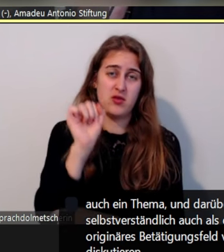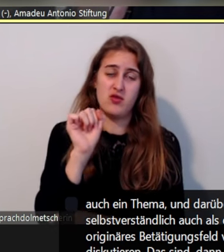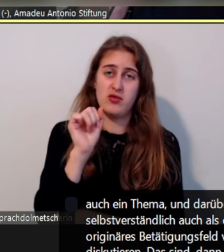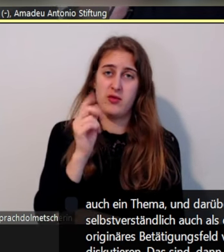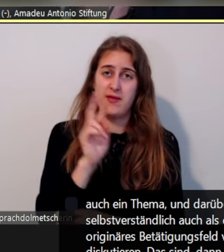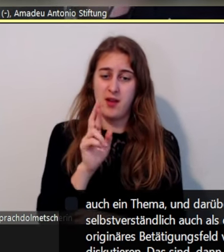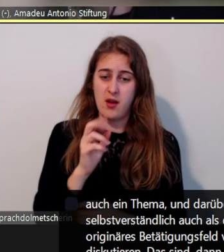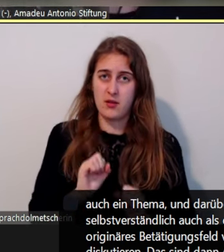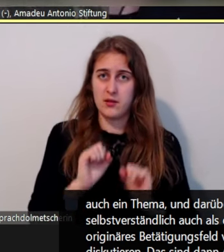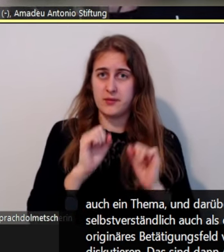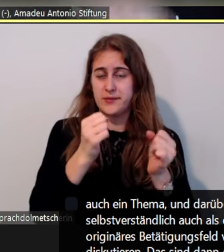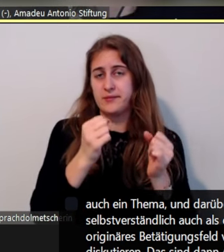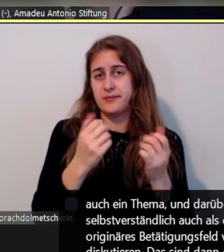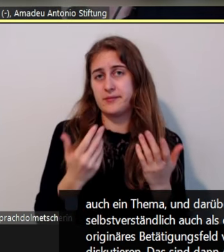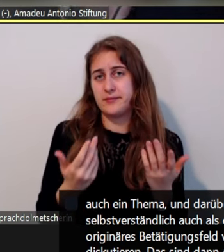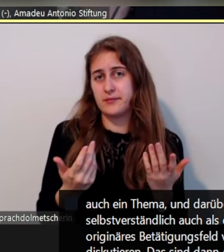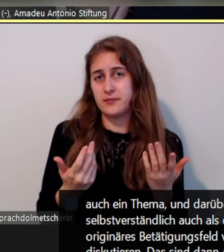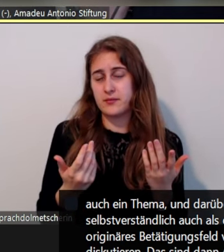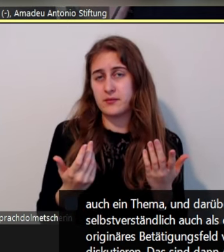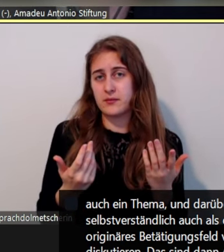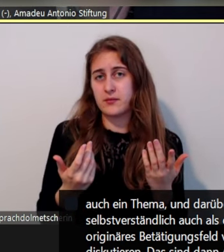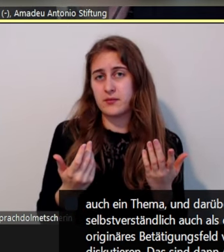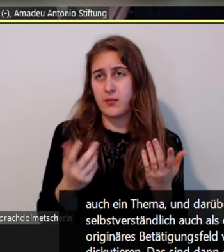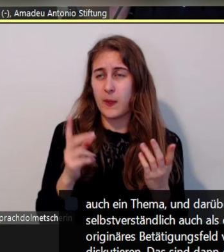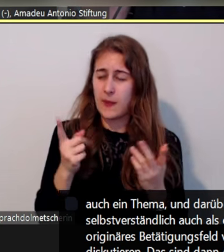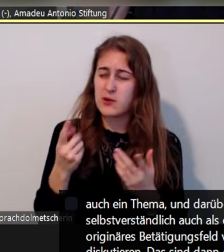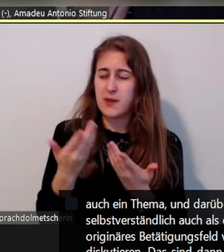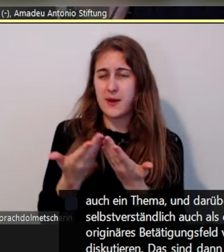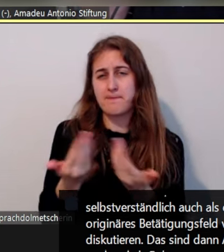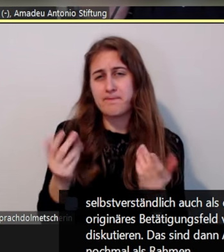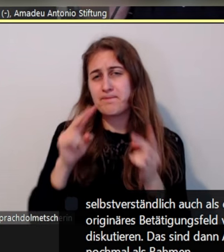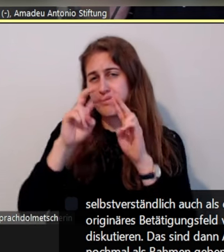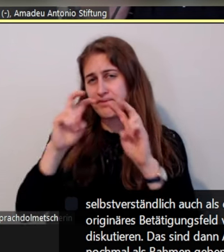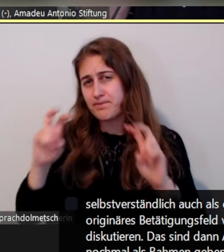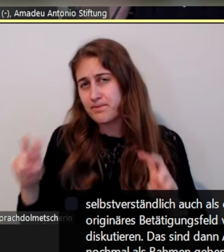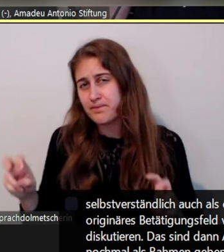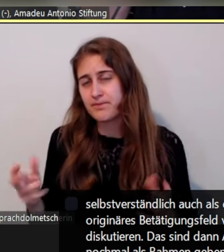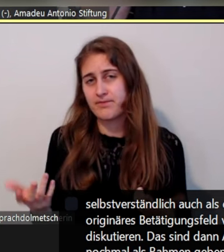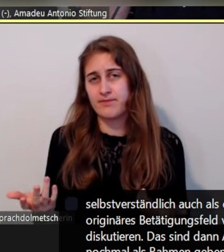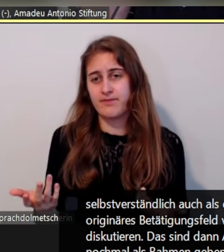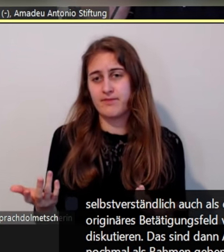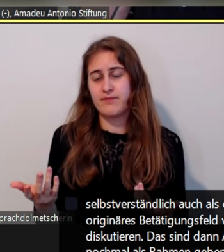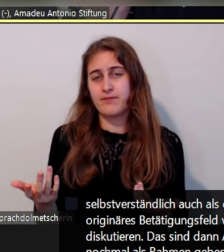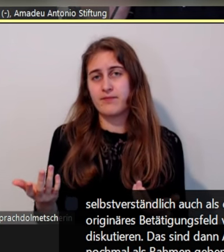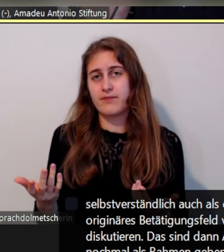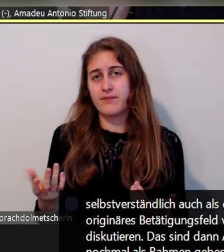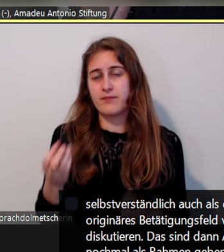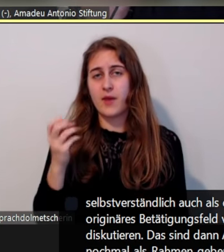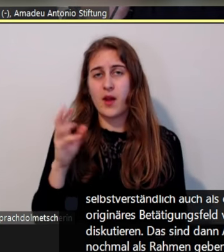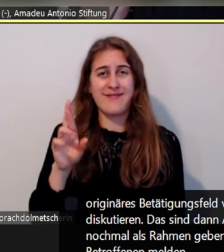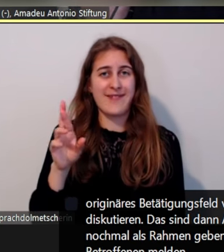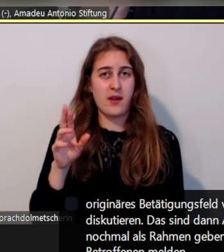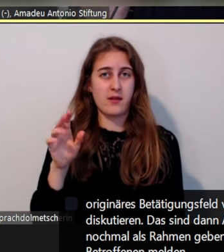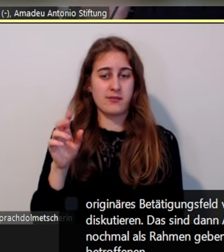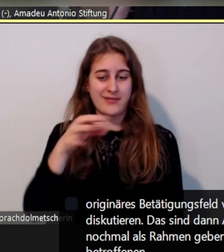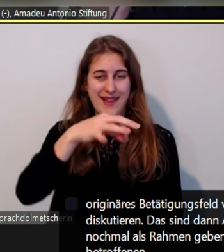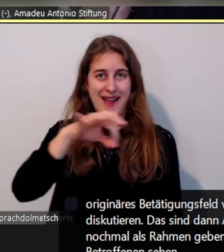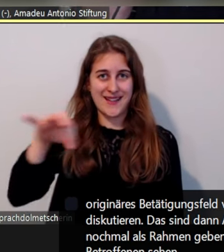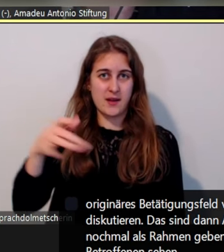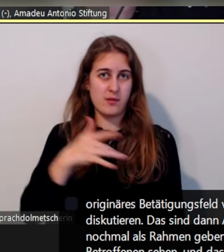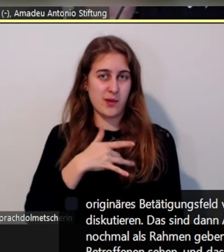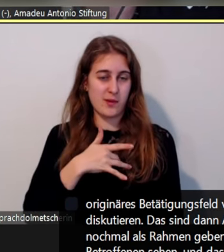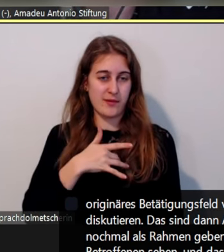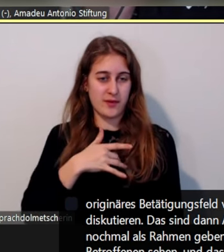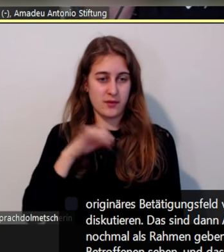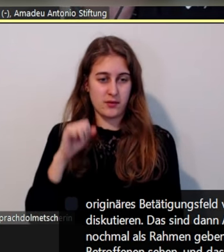Analysen, die müsste man dann quasi noch mal als Rahmen umgeben für das, was wir dann in den einzelnen betroffenen Meldung sehen. Und das